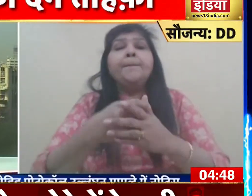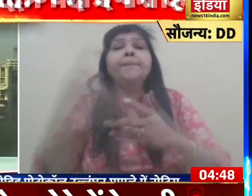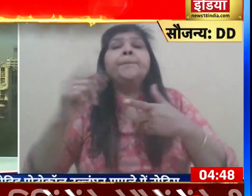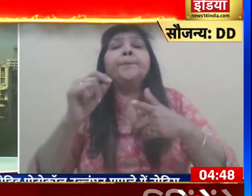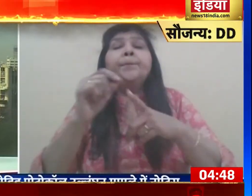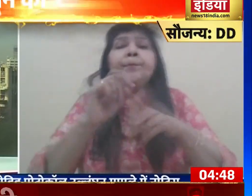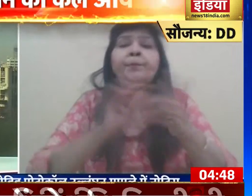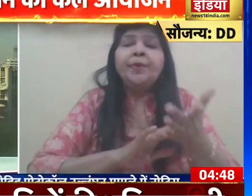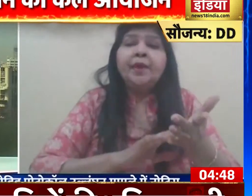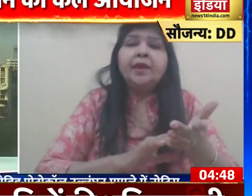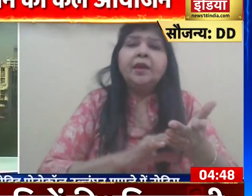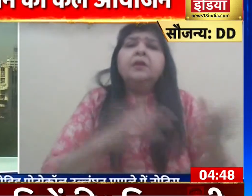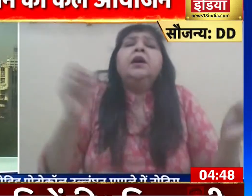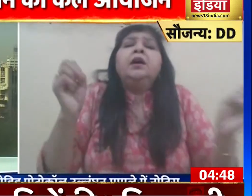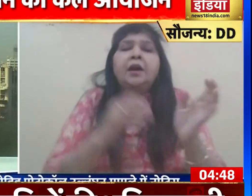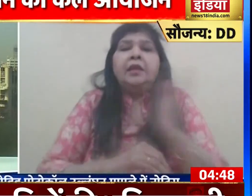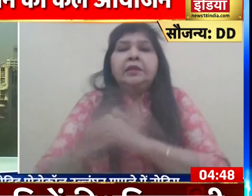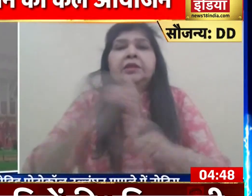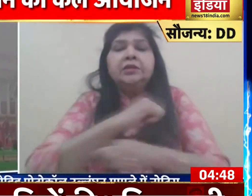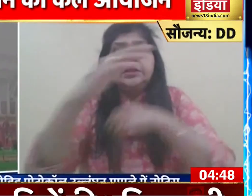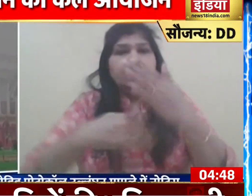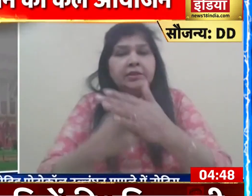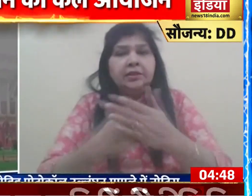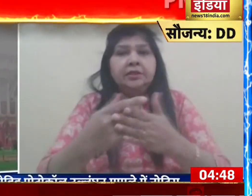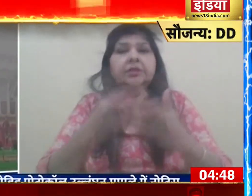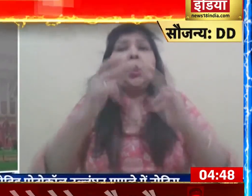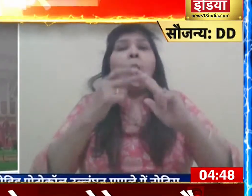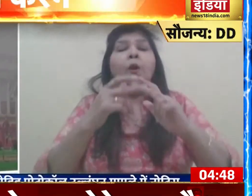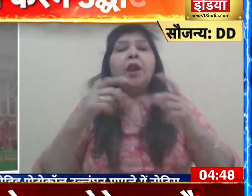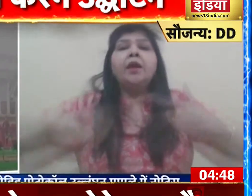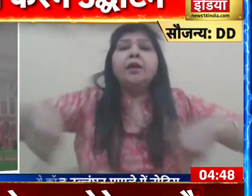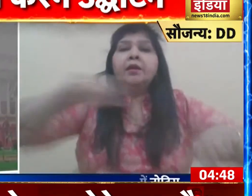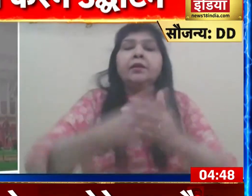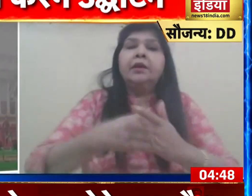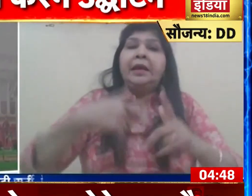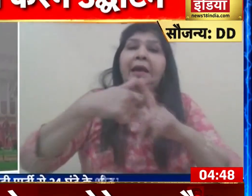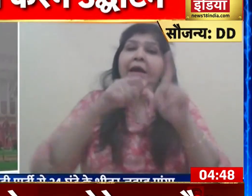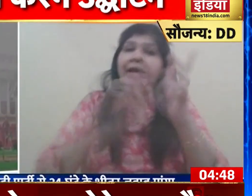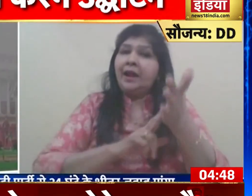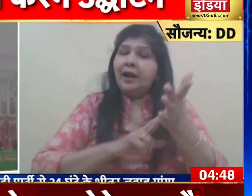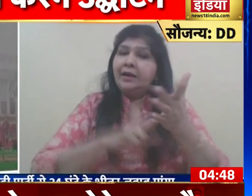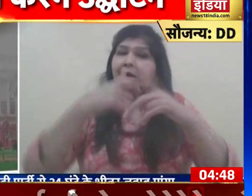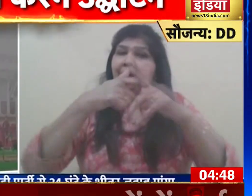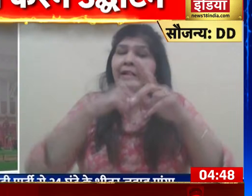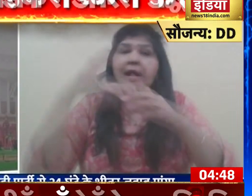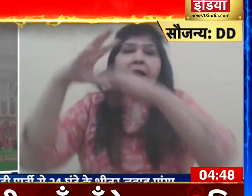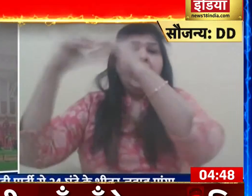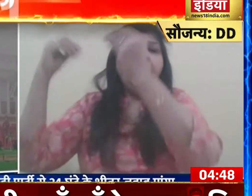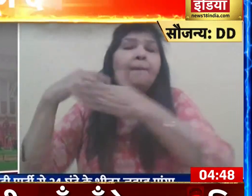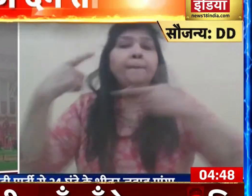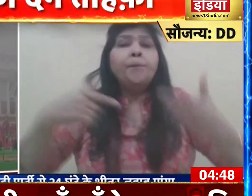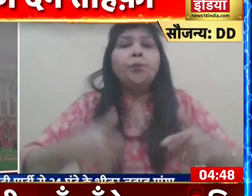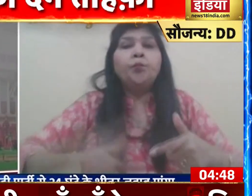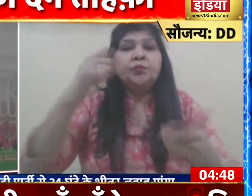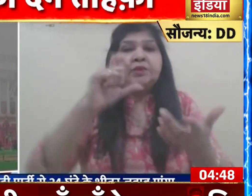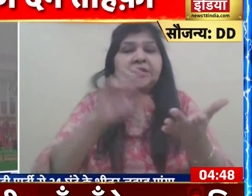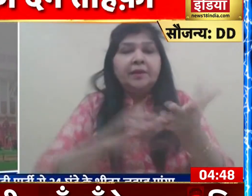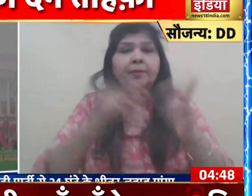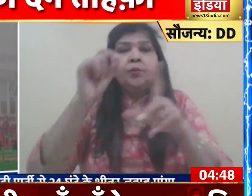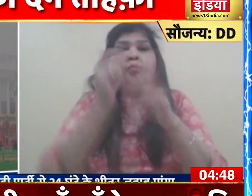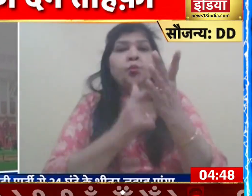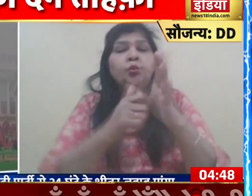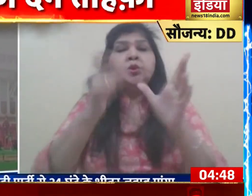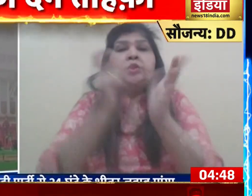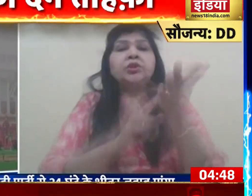सम्मेलन का उधगाटन करेंगे इस ऑनलाइन आयोजन में करनाटा के मुख्यमंत्री बीएस बॉम्माई पुदुचेरी के